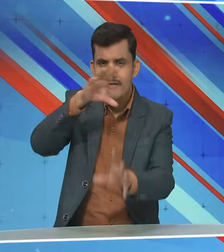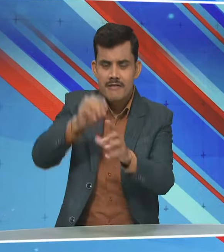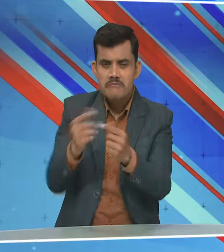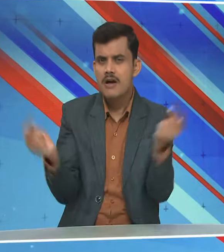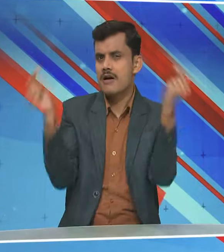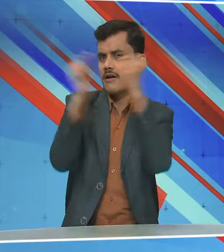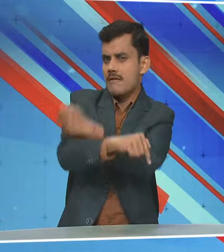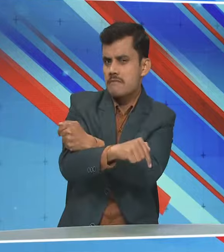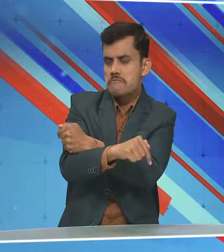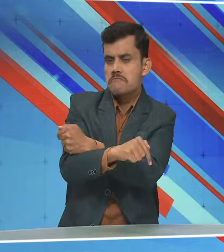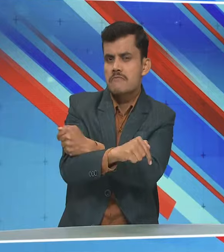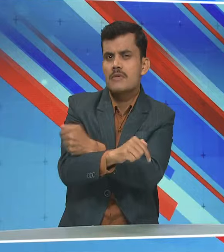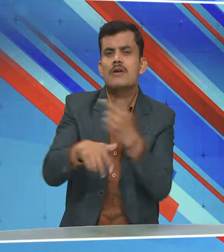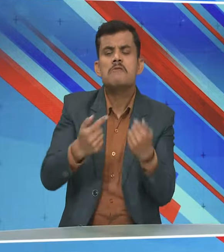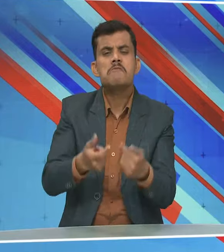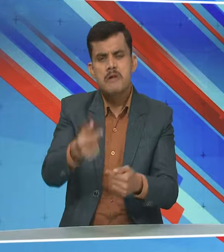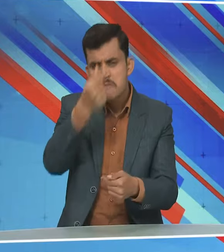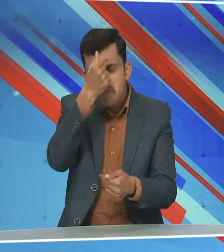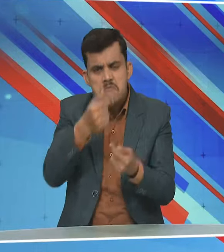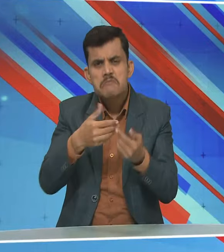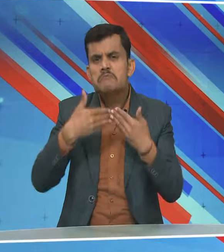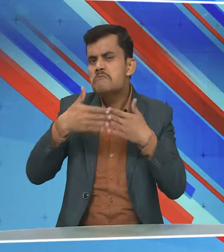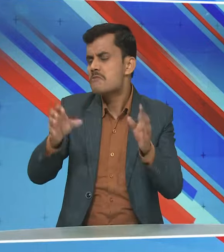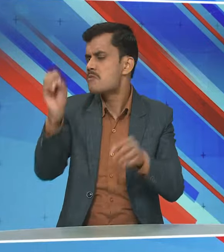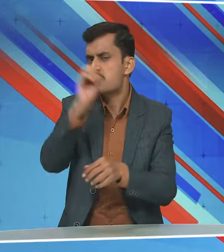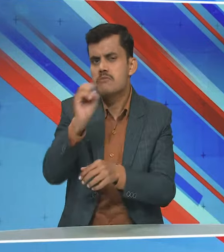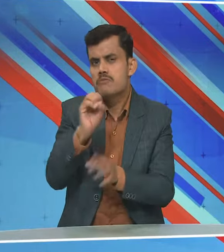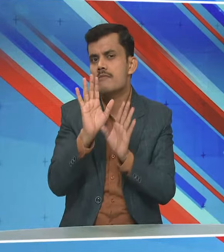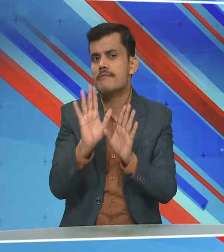खिलाफ आरोपों को सारवजनिक किया गया है